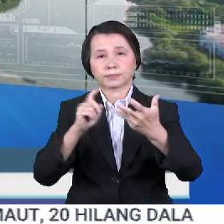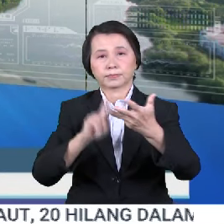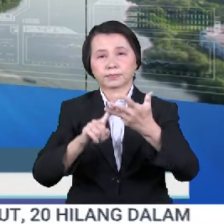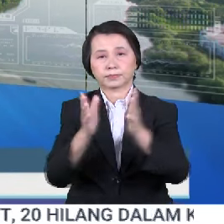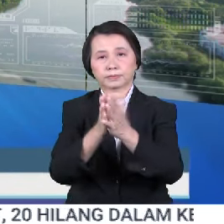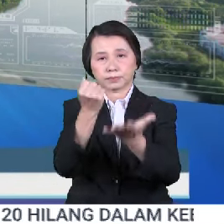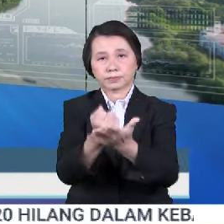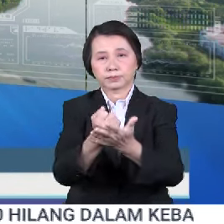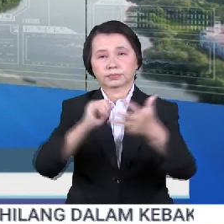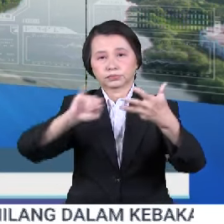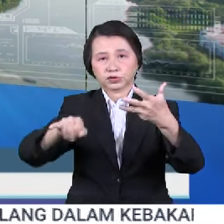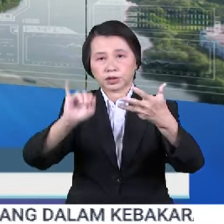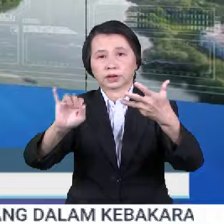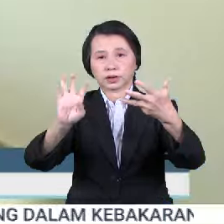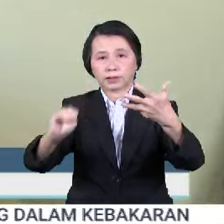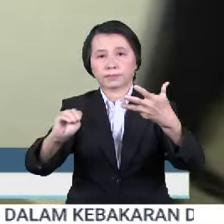Malaysia, JIM.